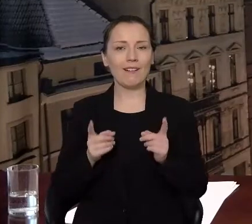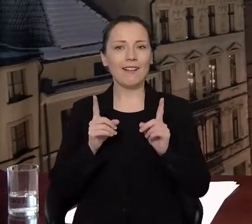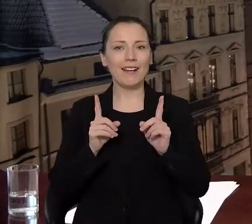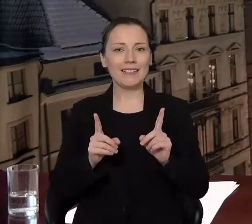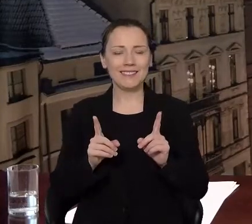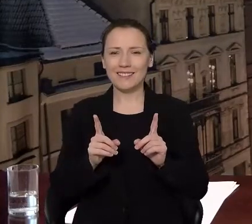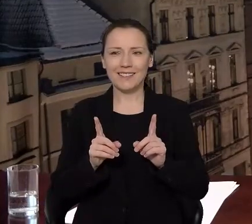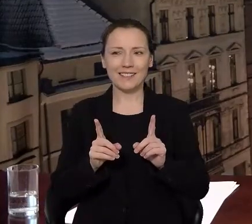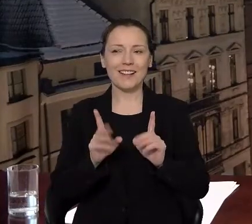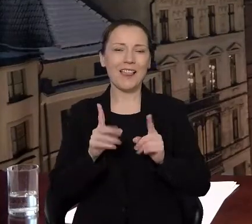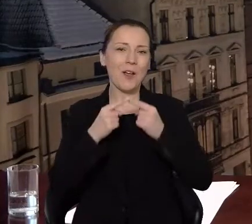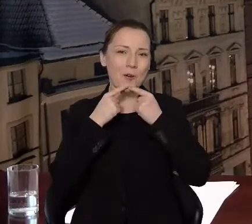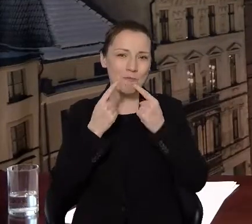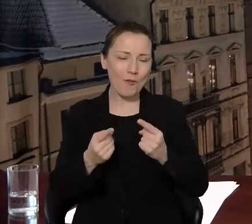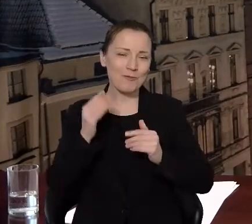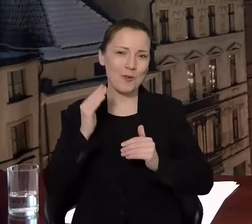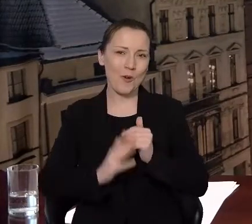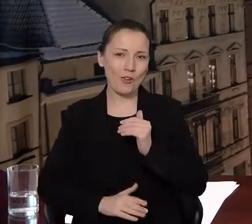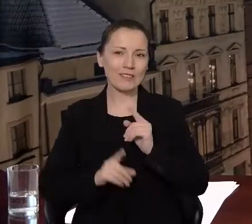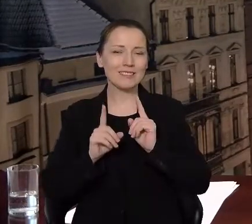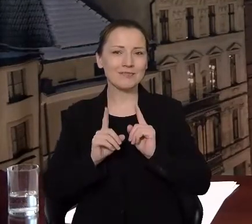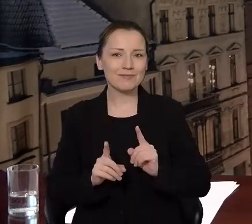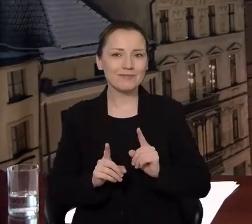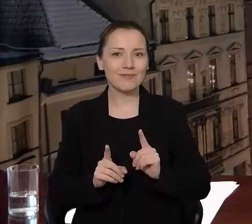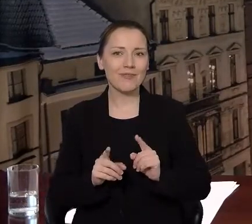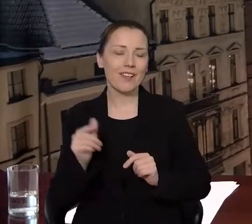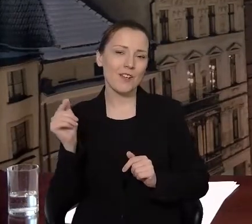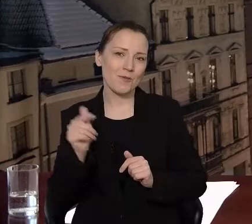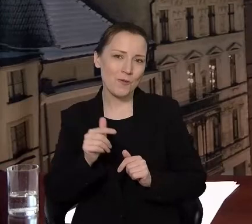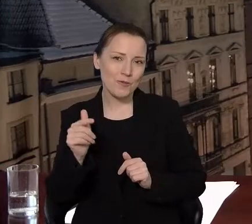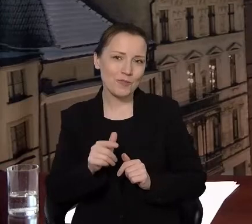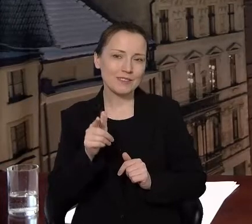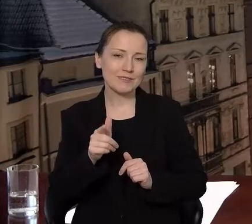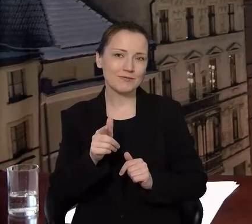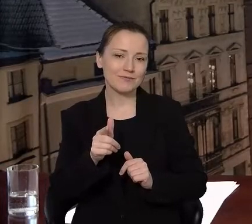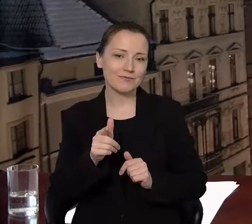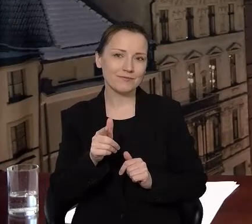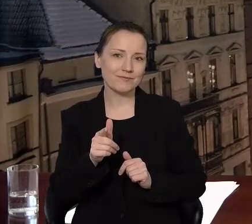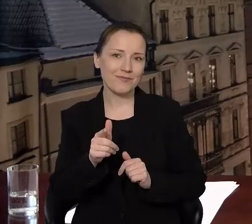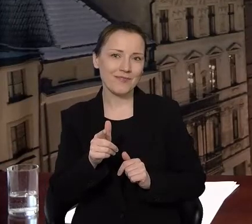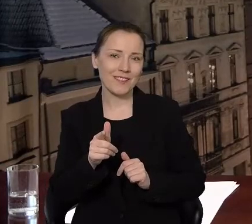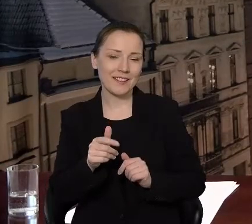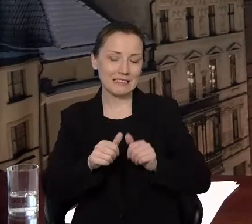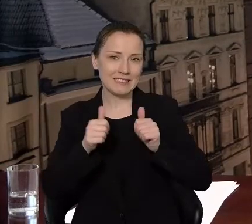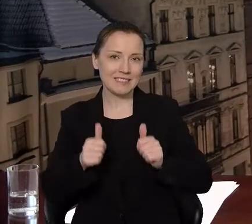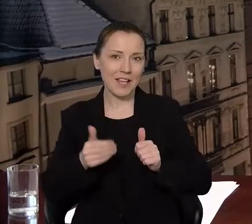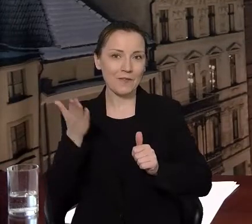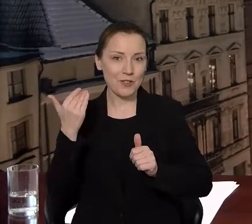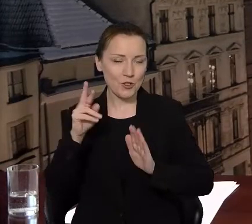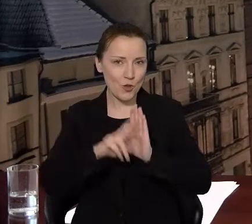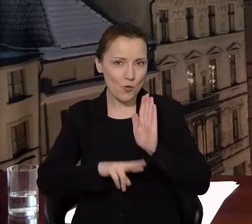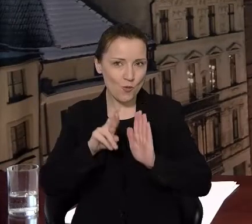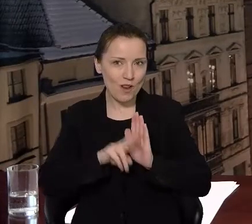zdanie. Według obowiązującego jeszcze do godzin przedpołudniowych stanu prawnego,